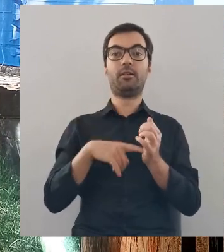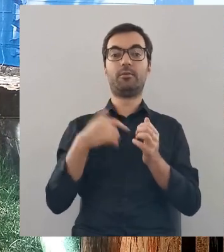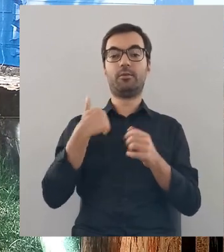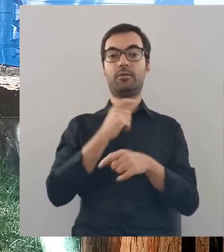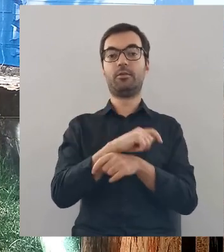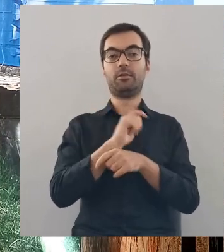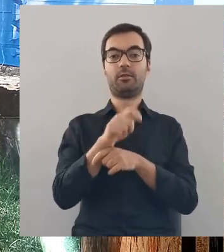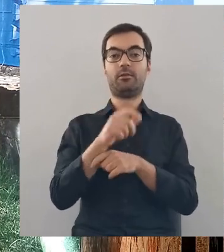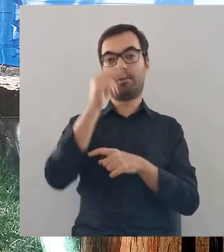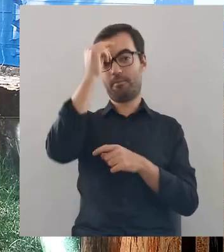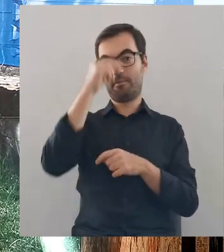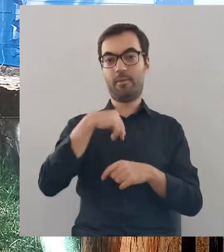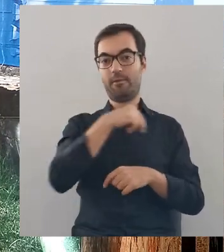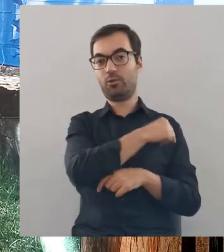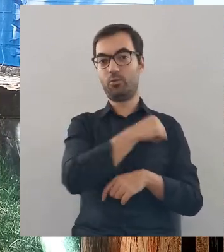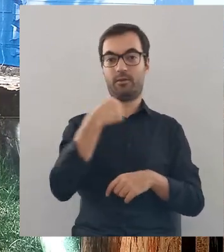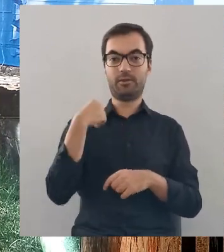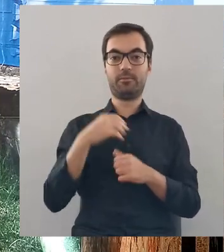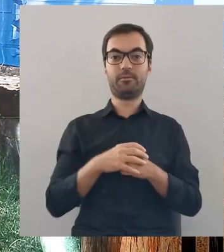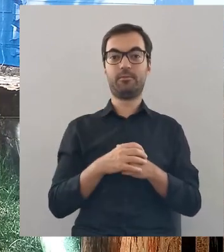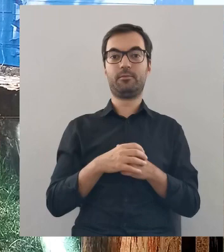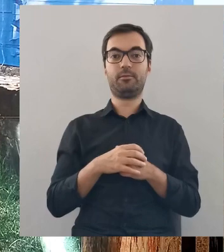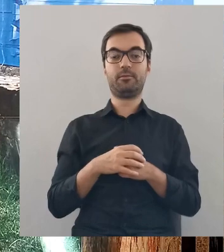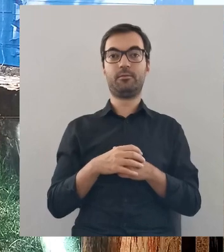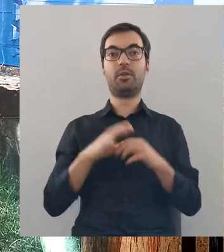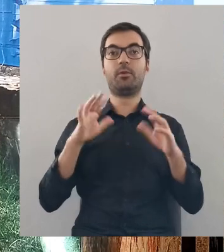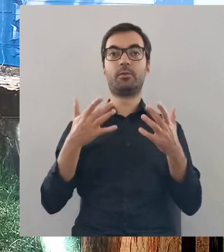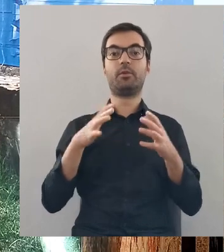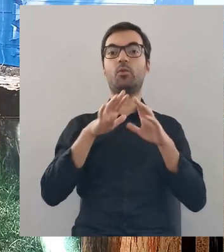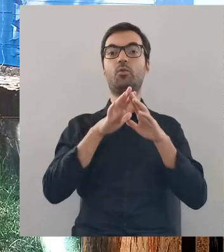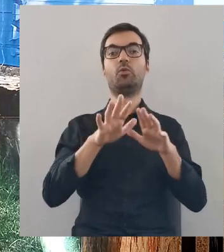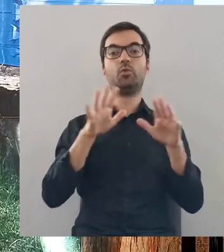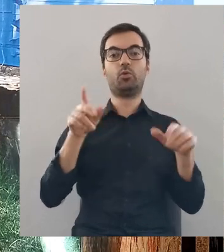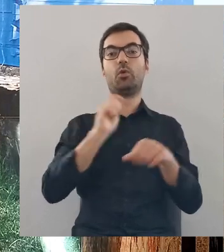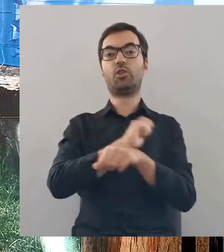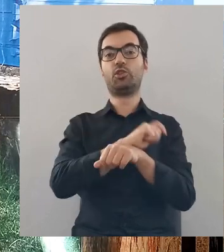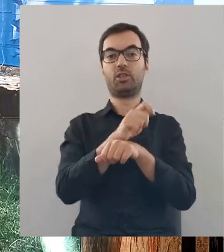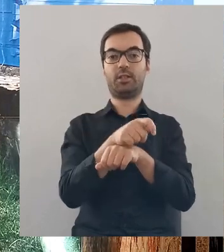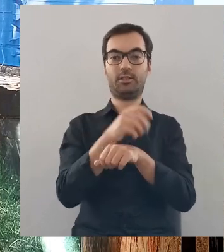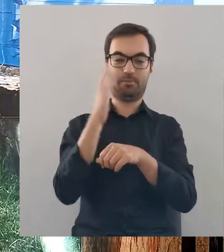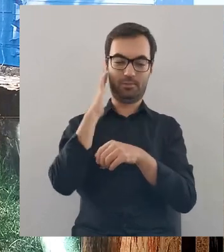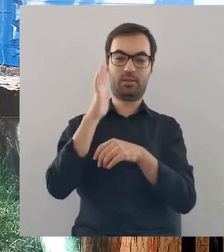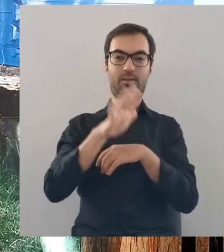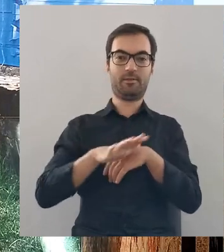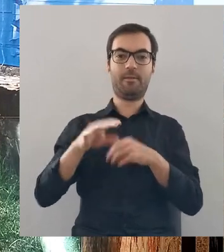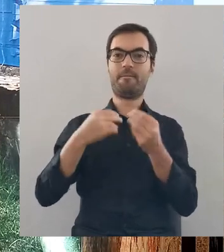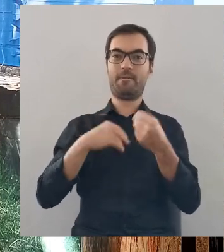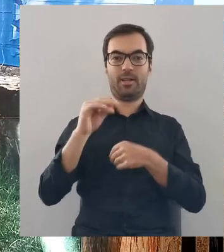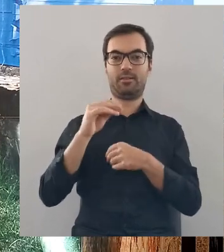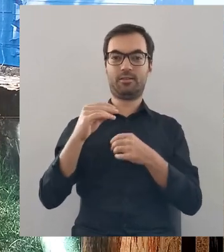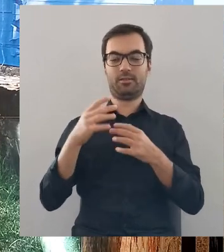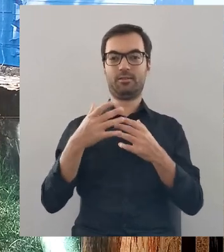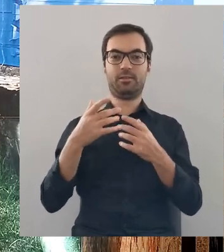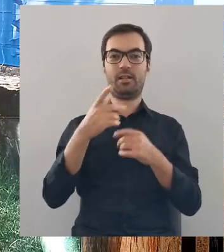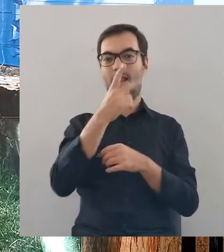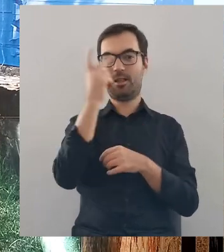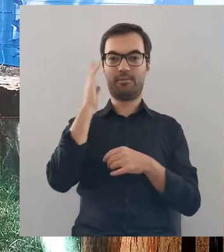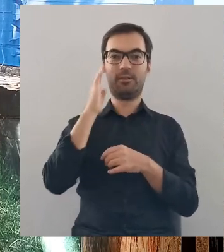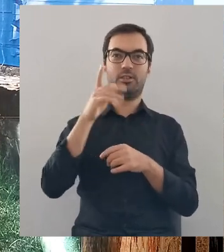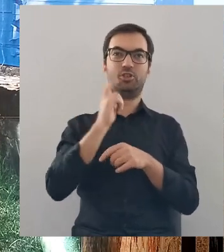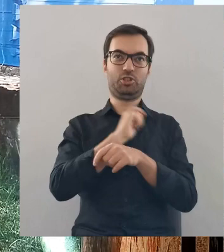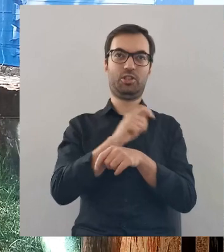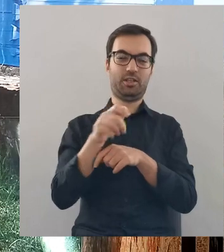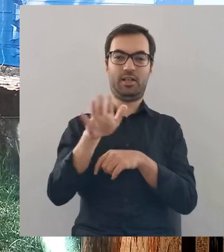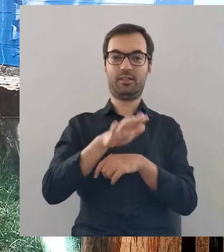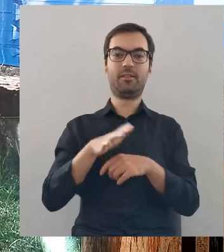Tyle, że był to chrzest prawosławny. Czyli mnóstwo chrześcijan mieszkało, większość mieszkańców Wielkiego